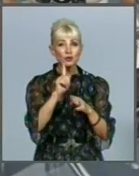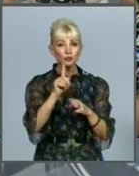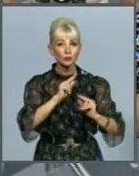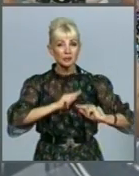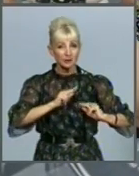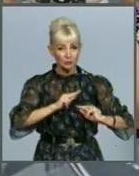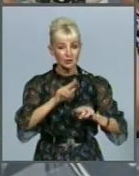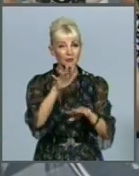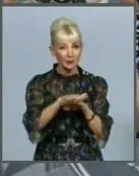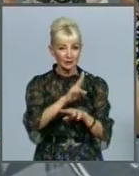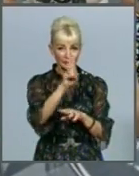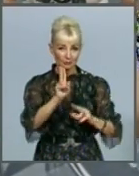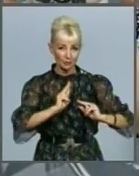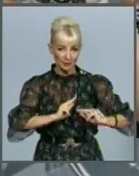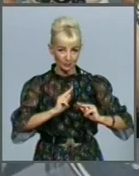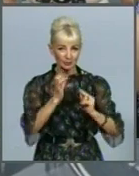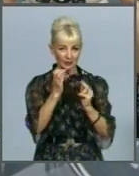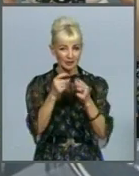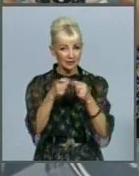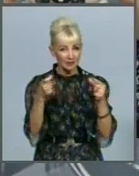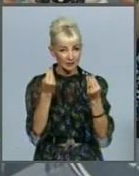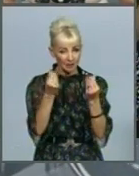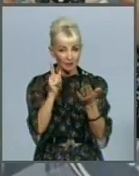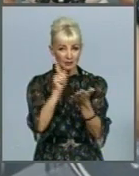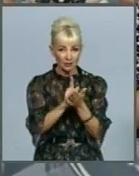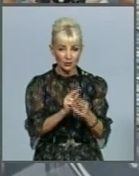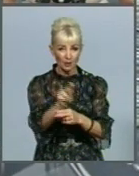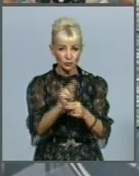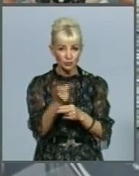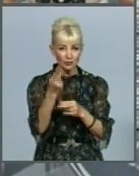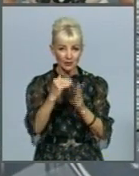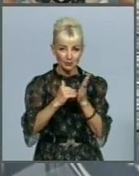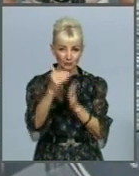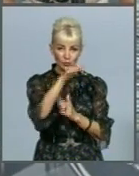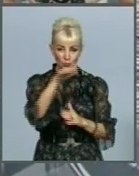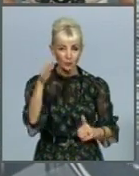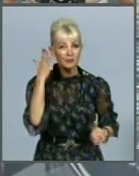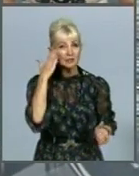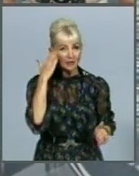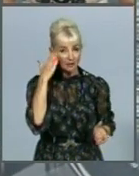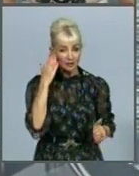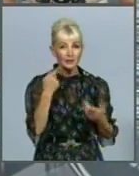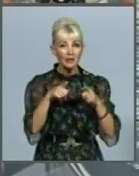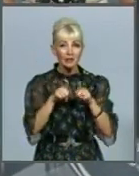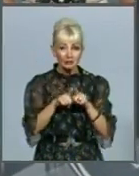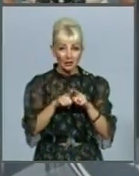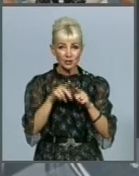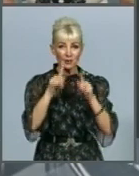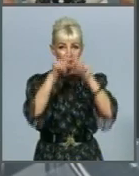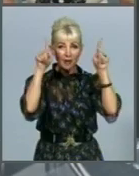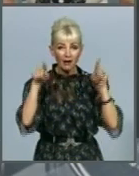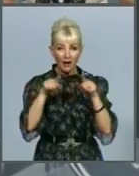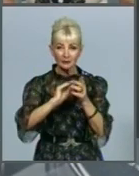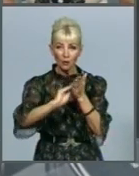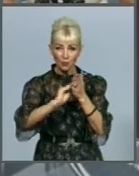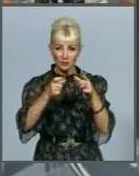відповідних установ, які працюють з готівкою, повинні будуть пройти навчання для підвищення рівня знань. Також буклетів і плакатів з описом